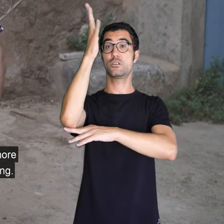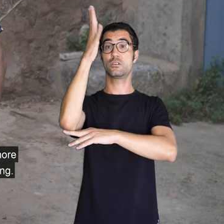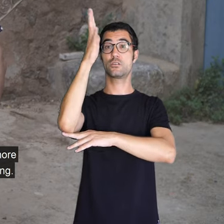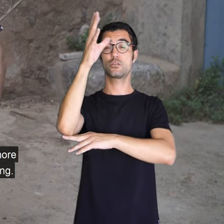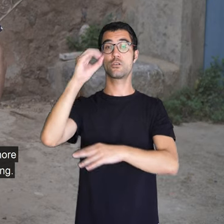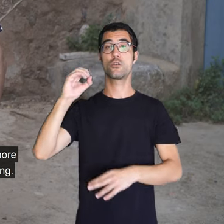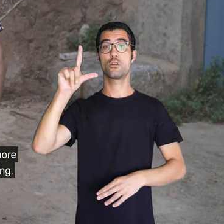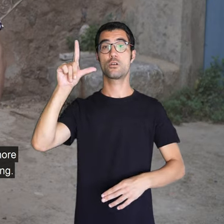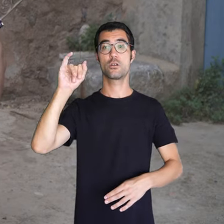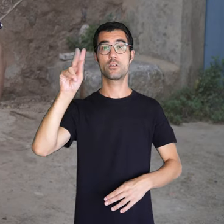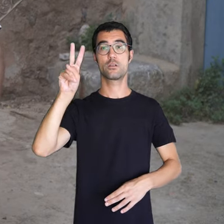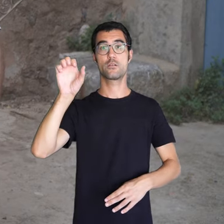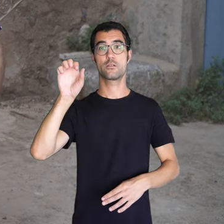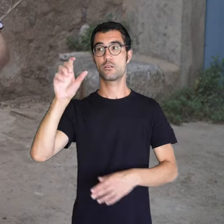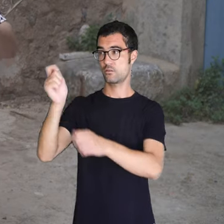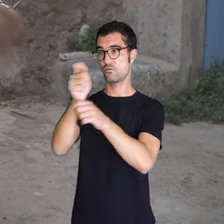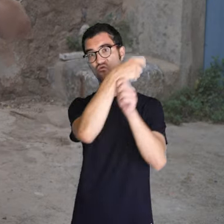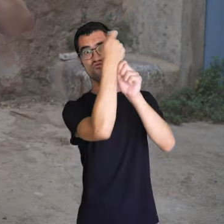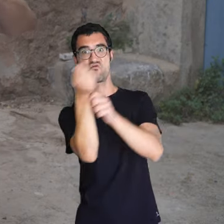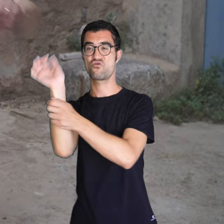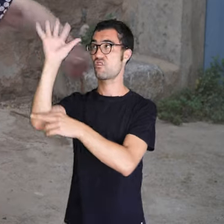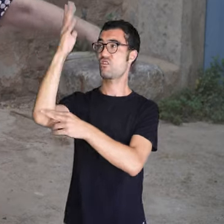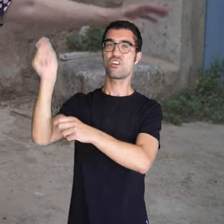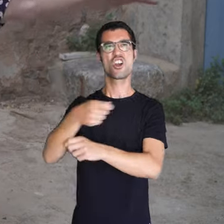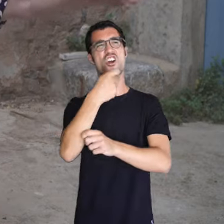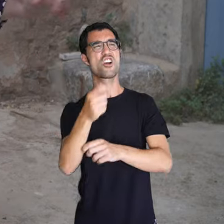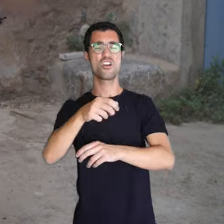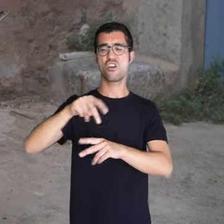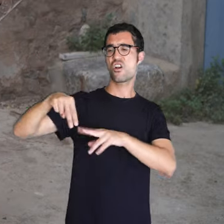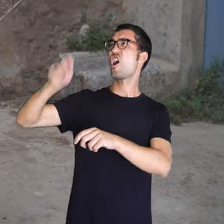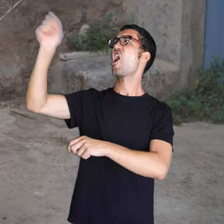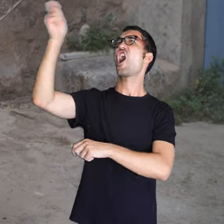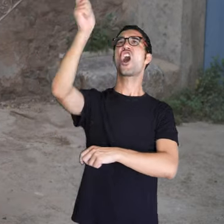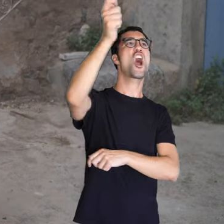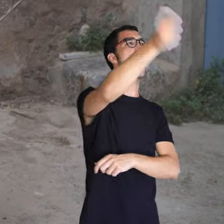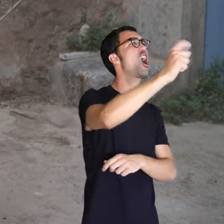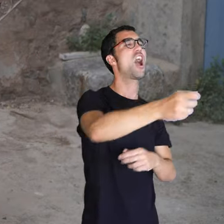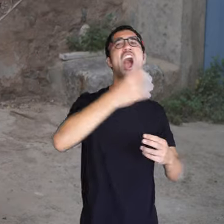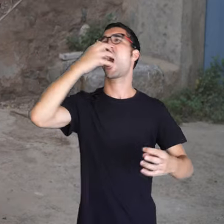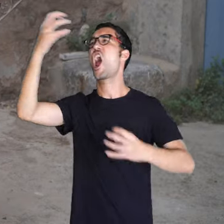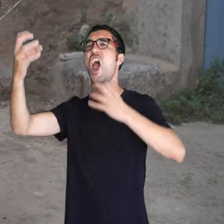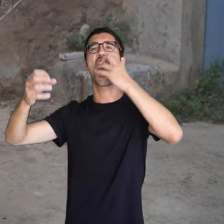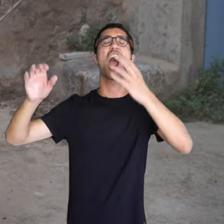Santa Maria, i pel balcón, sortíem sabates, sortíem coixins.